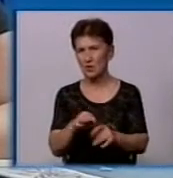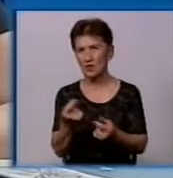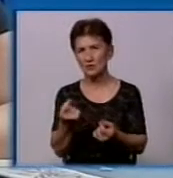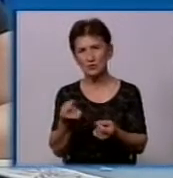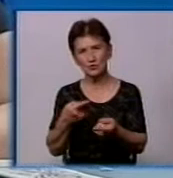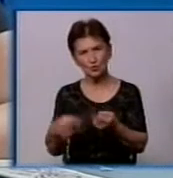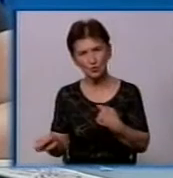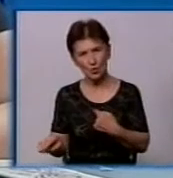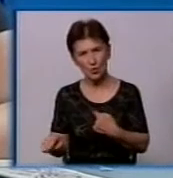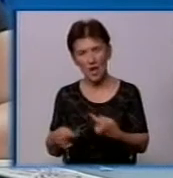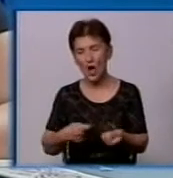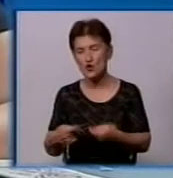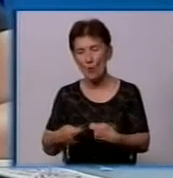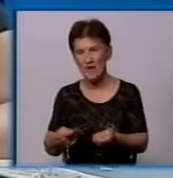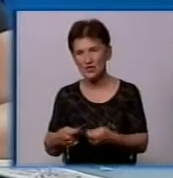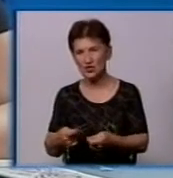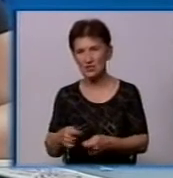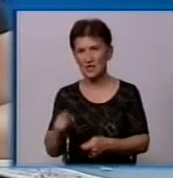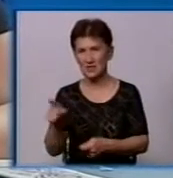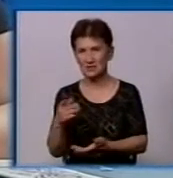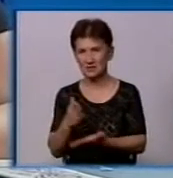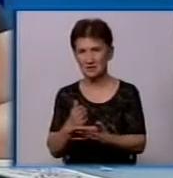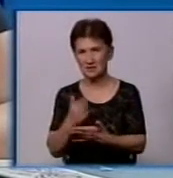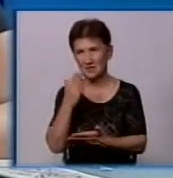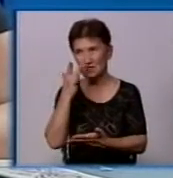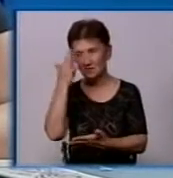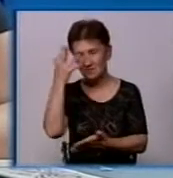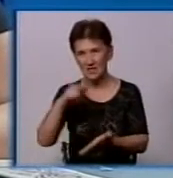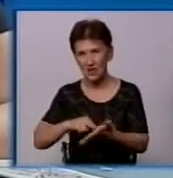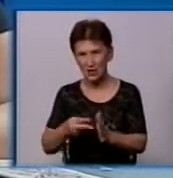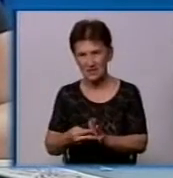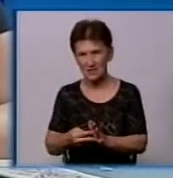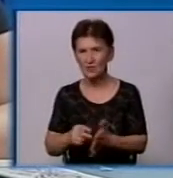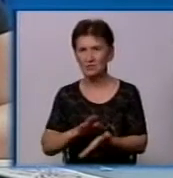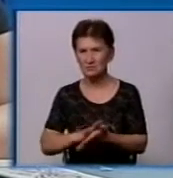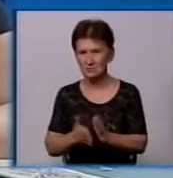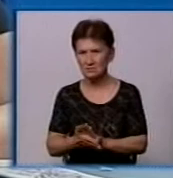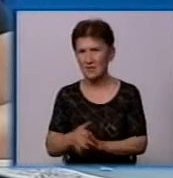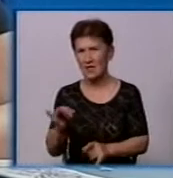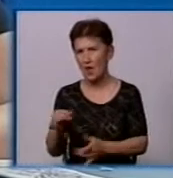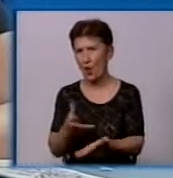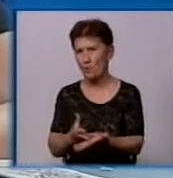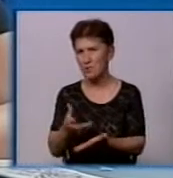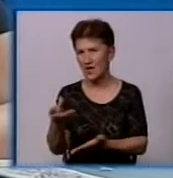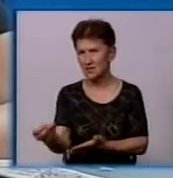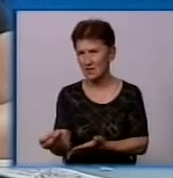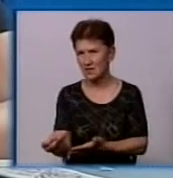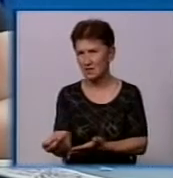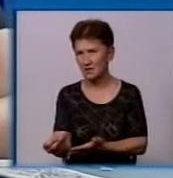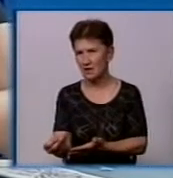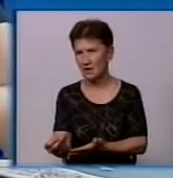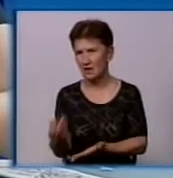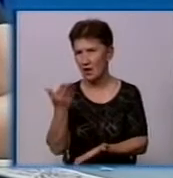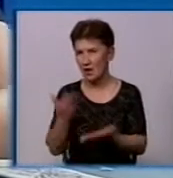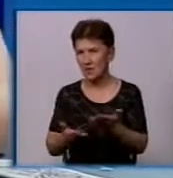комерцій проєкт, то есть це підразумеває логистику, заключення договорів і оплату їм этого вторсыр'я, ну, непосредственно. Якщо